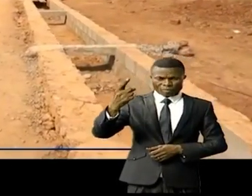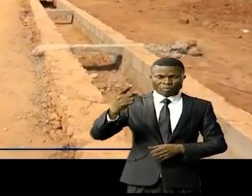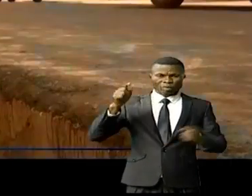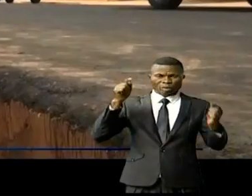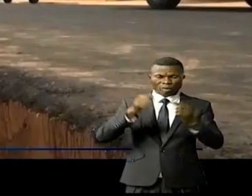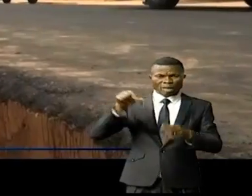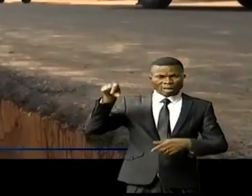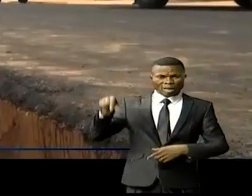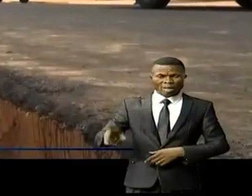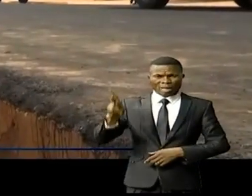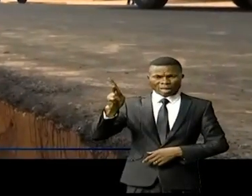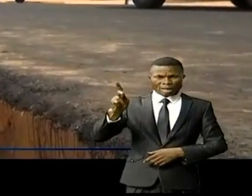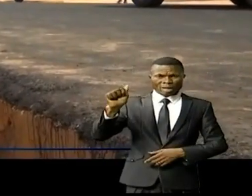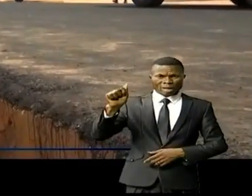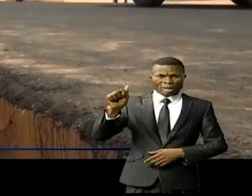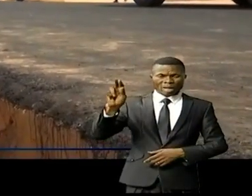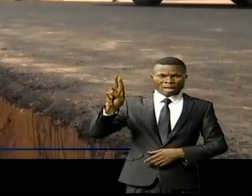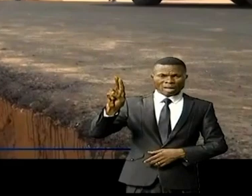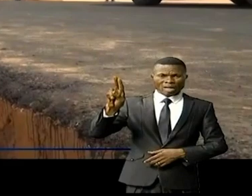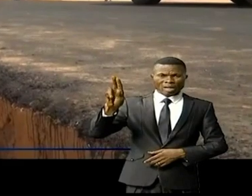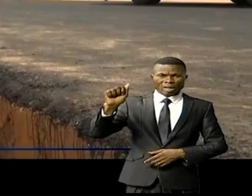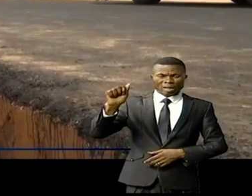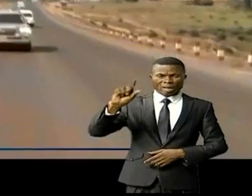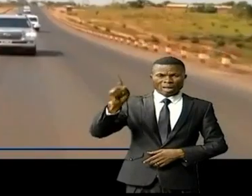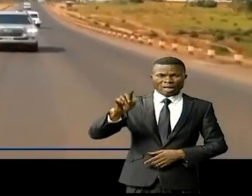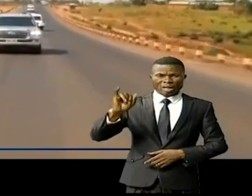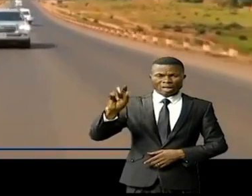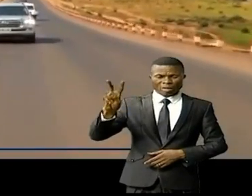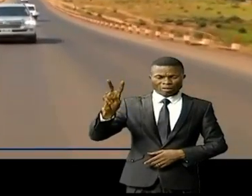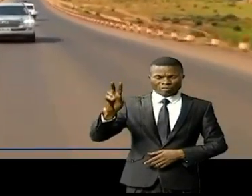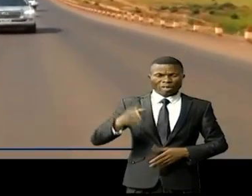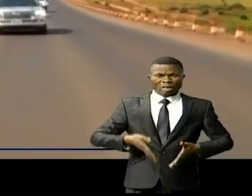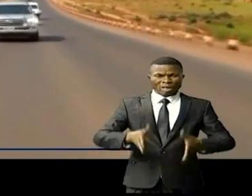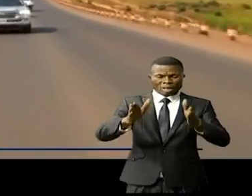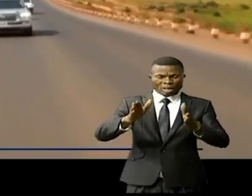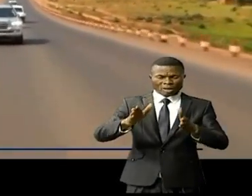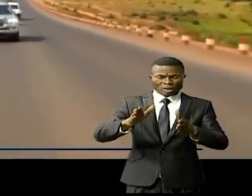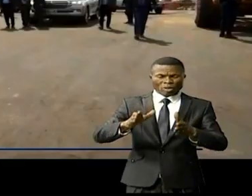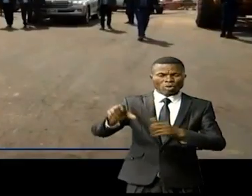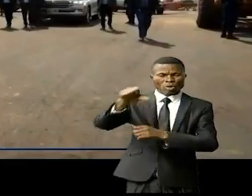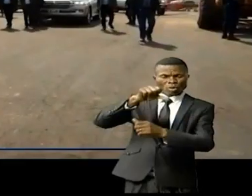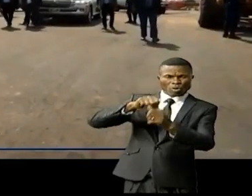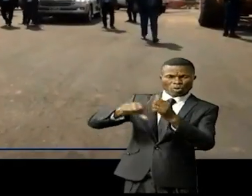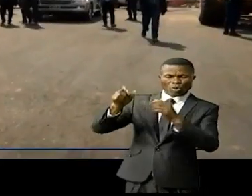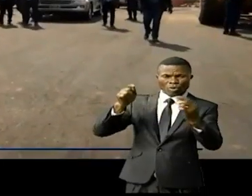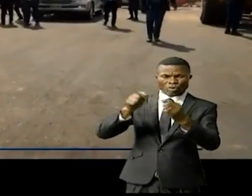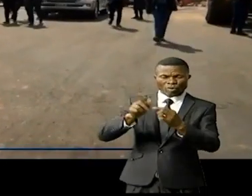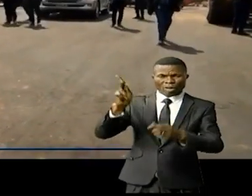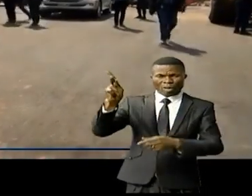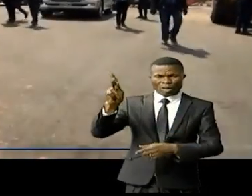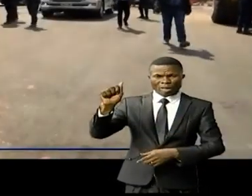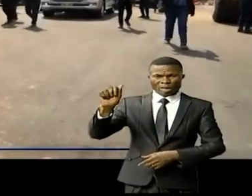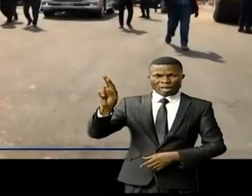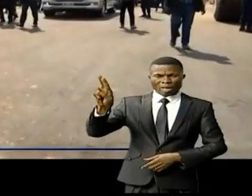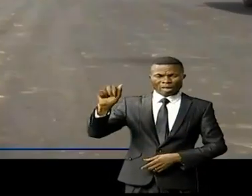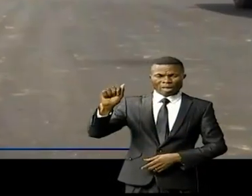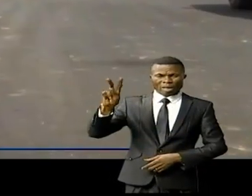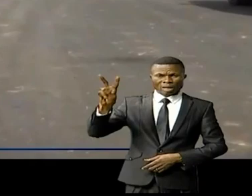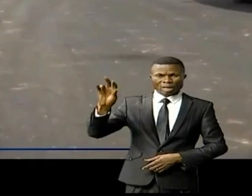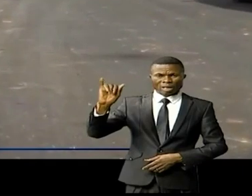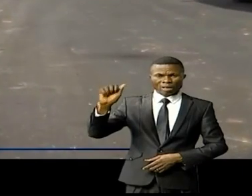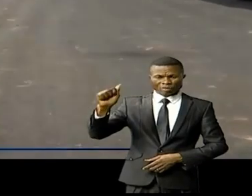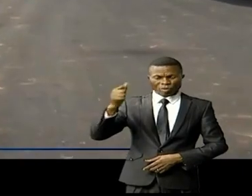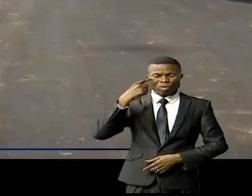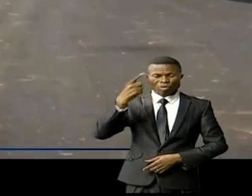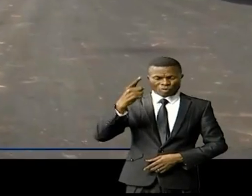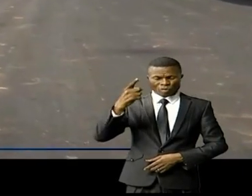Caravia, l'avenue Tinor, une voie de déviation redit la route de contournement à la route Caravia en passant par l'avenue Mouela. Des voies